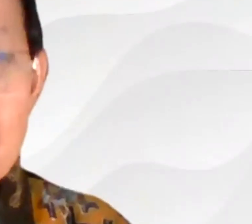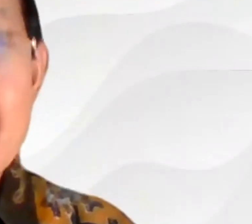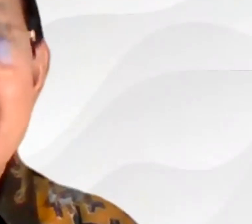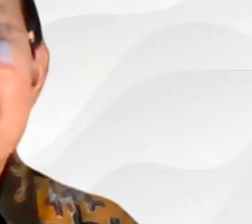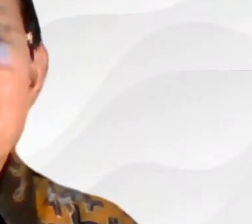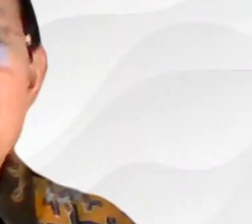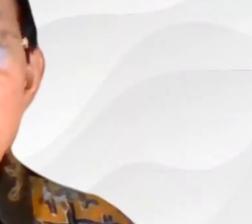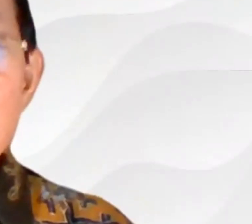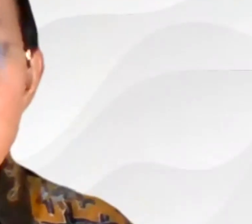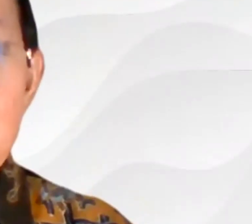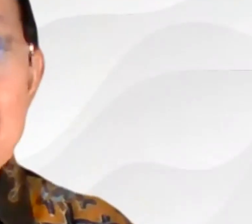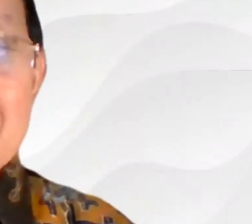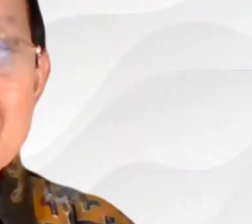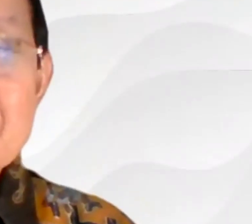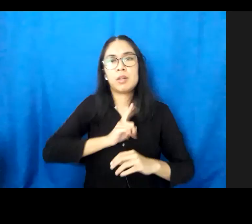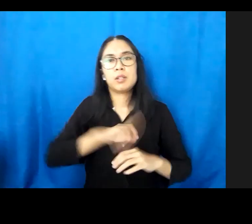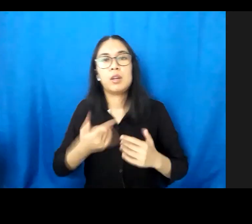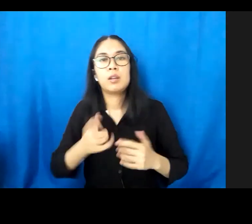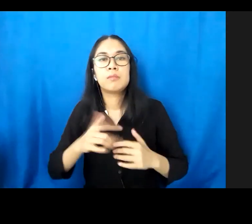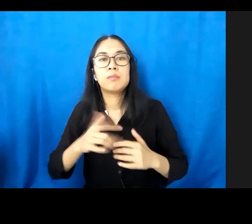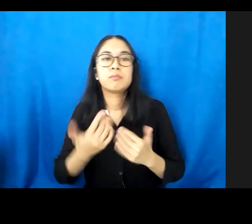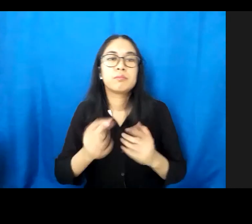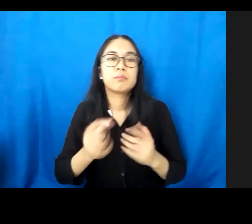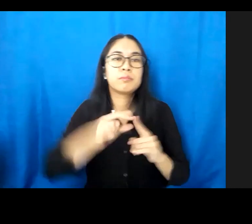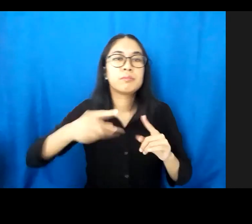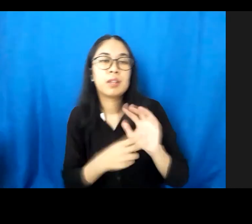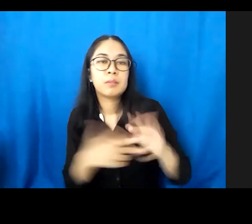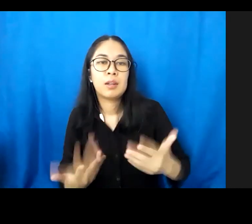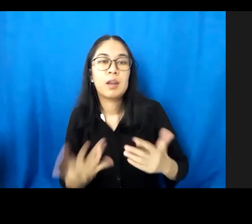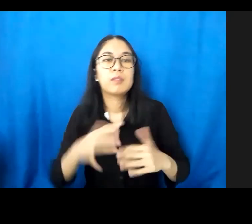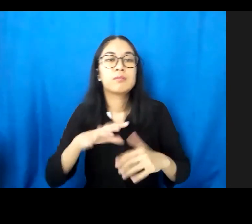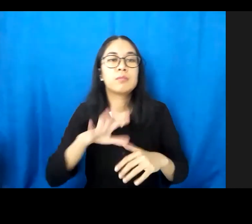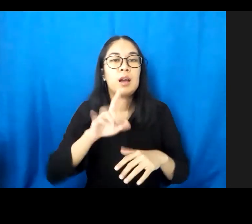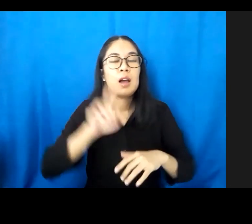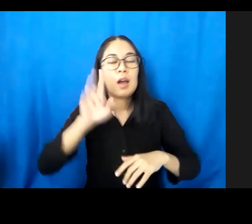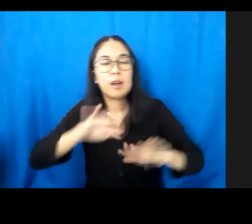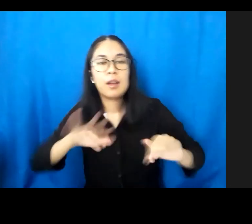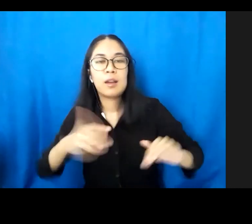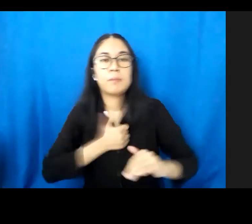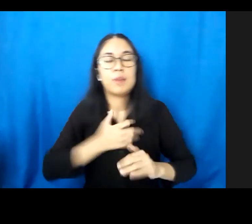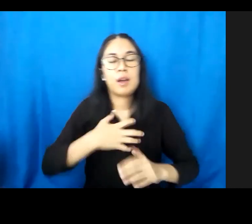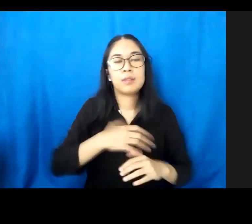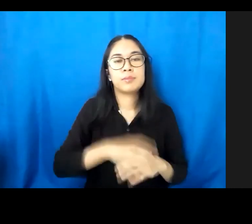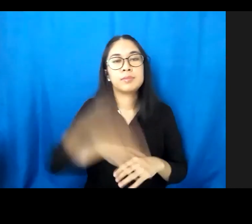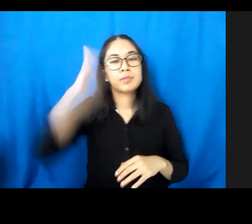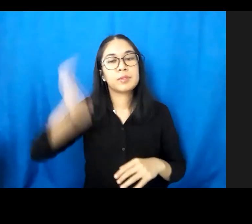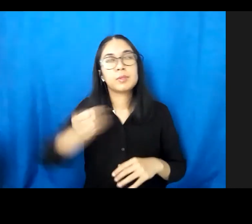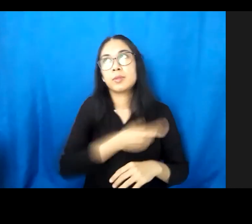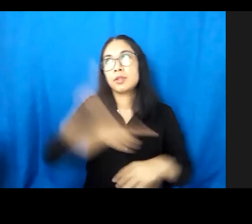kita perankan untuk memastikan setiap anak mendapatkan hak terima kasih Assalamualaikum Warahmatullahi Wabarakatuh